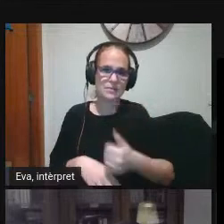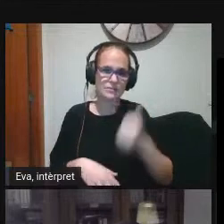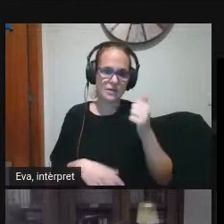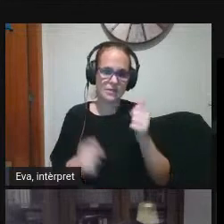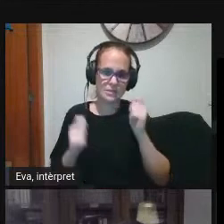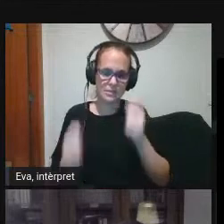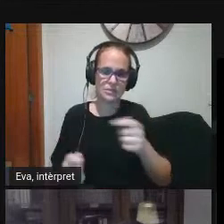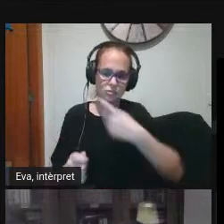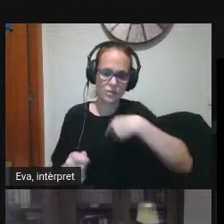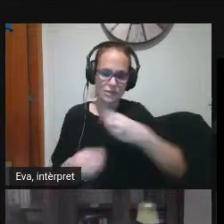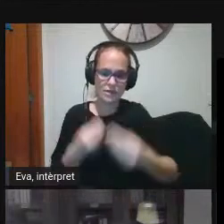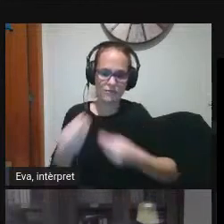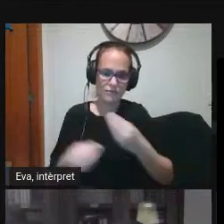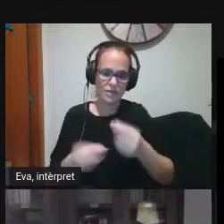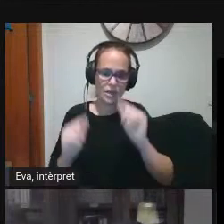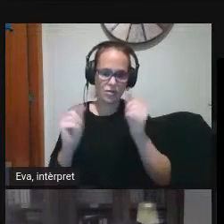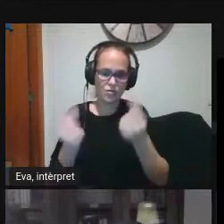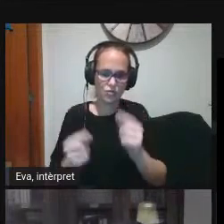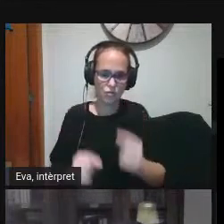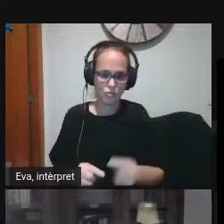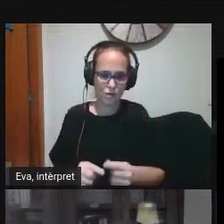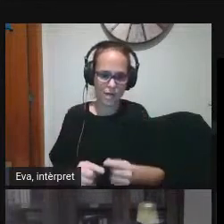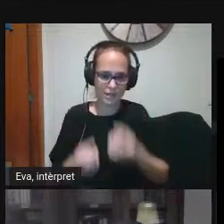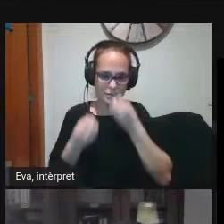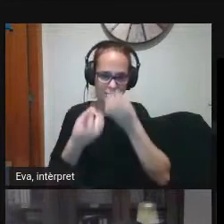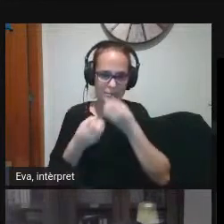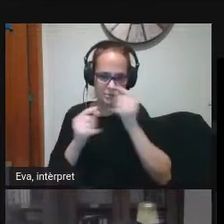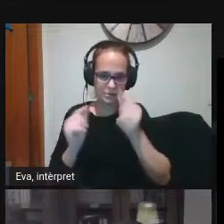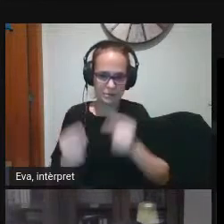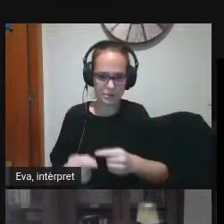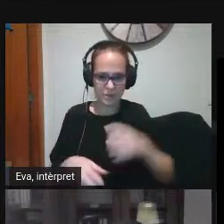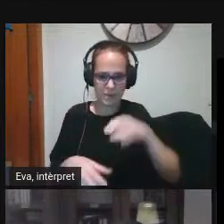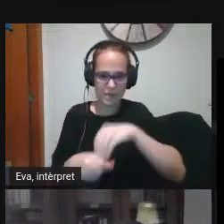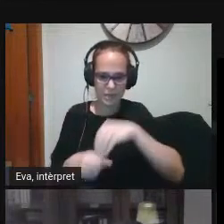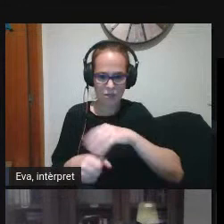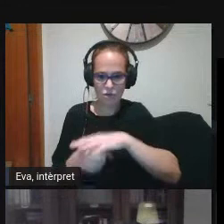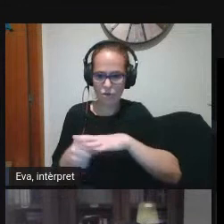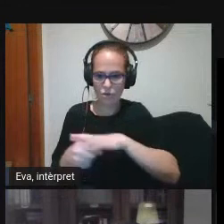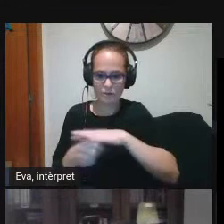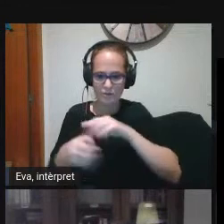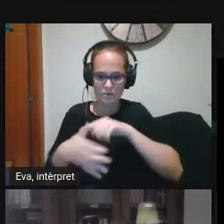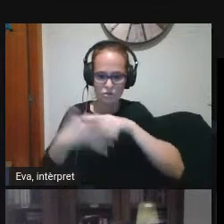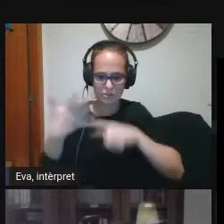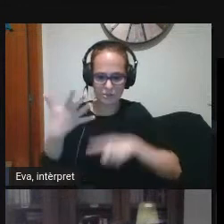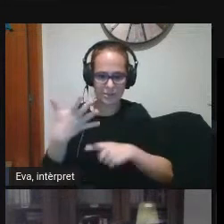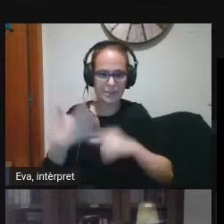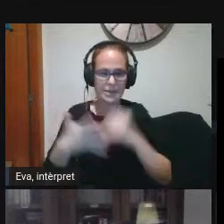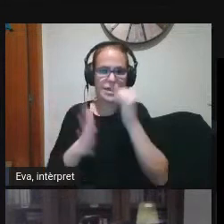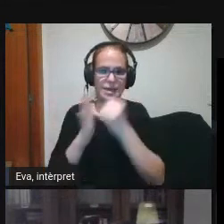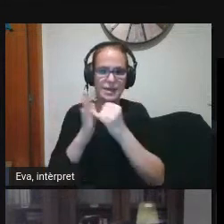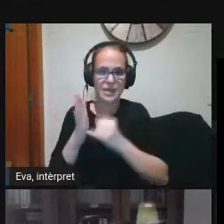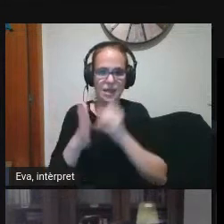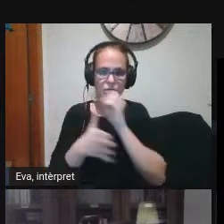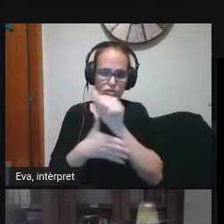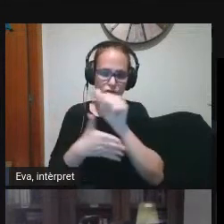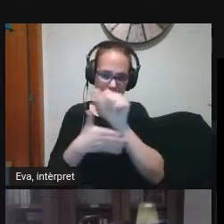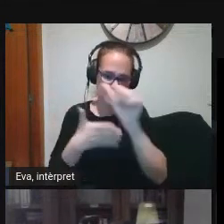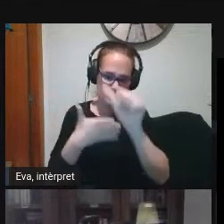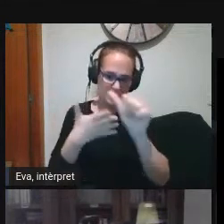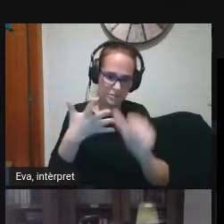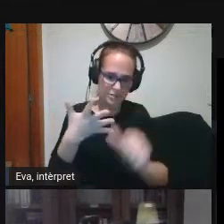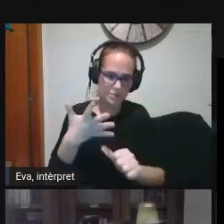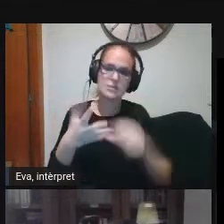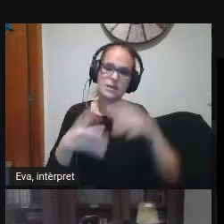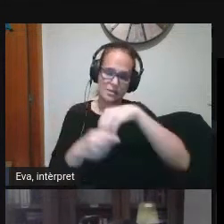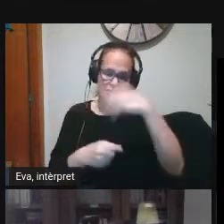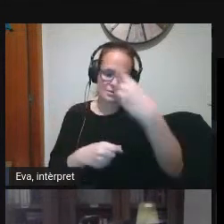formulari que inclou totes les dimensions i tots els indicadors inclou també la